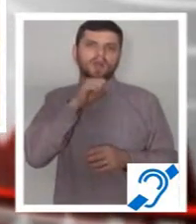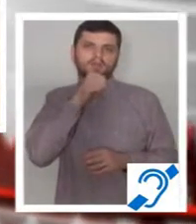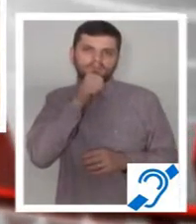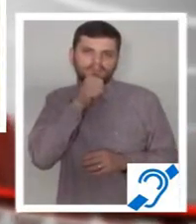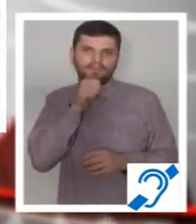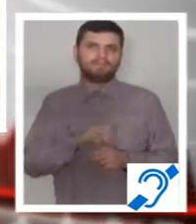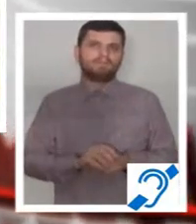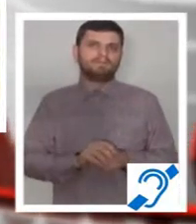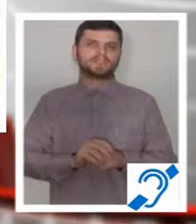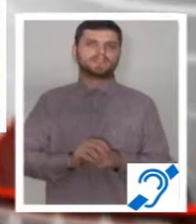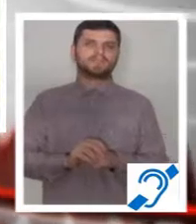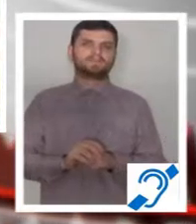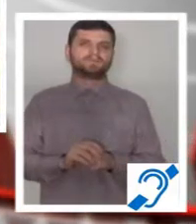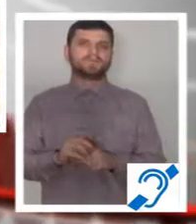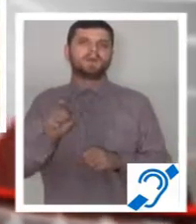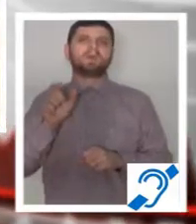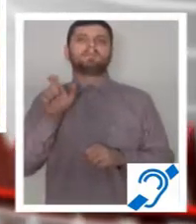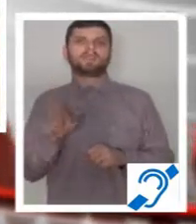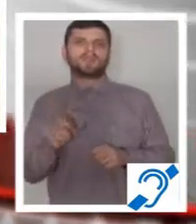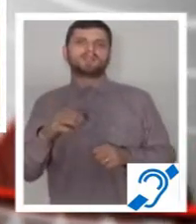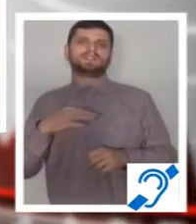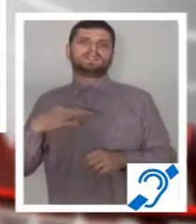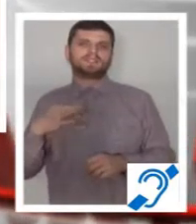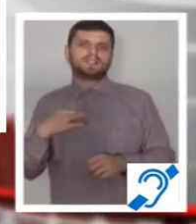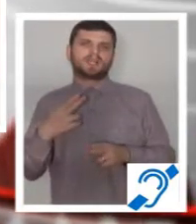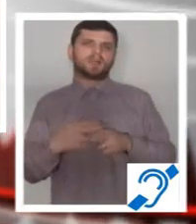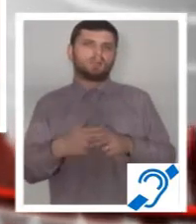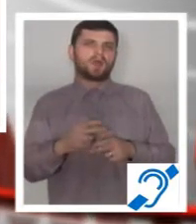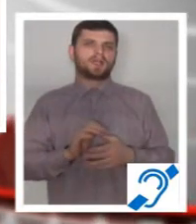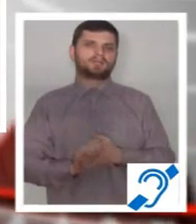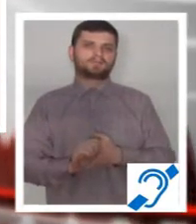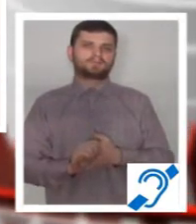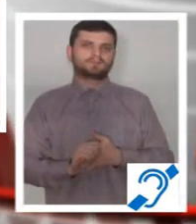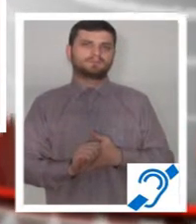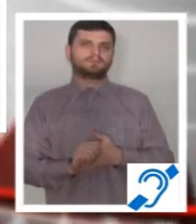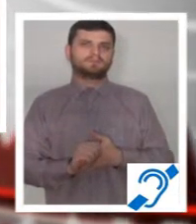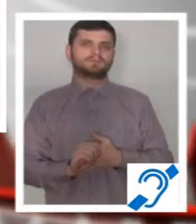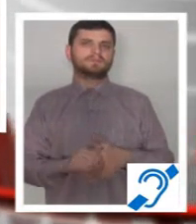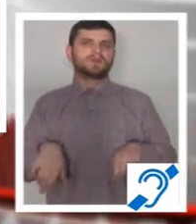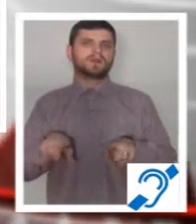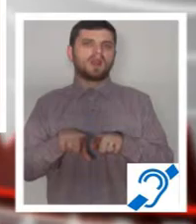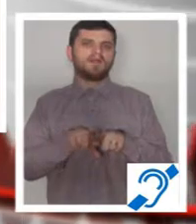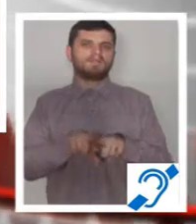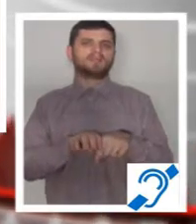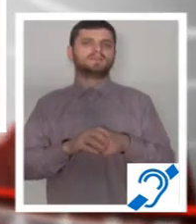doua categorie, persoane care aveau probleme de sănătate. Acest lucru ne-a permis de altfel să